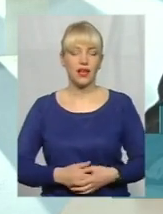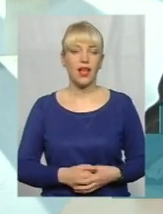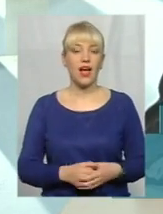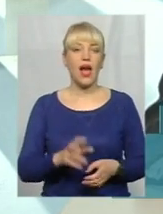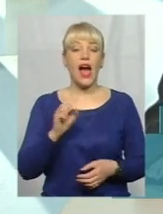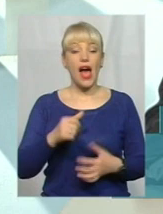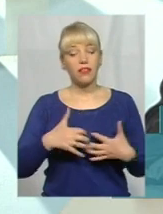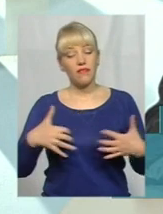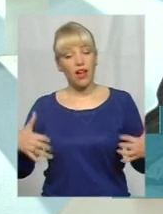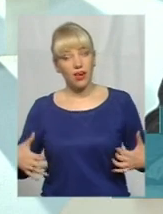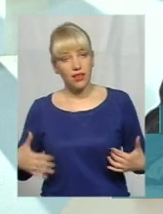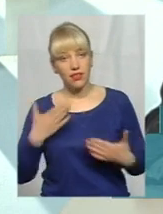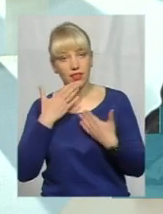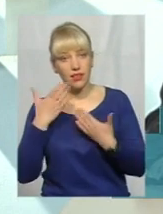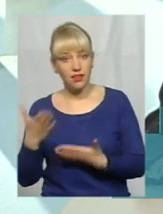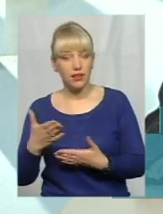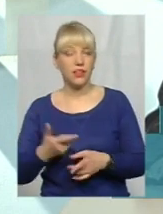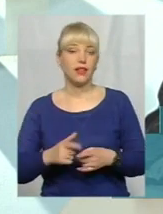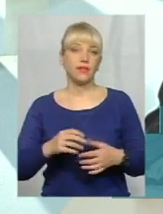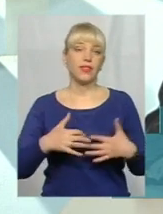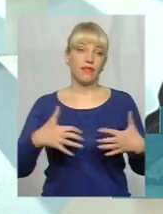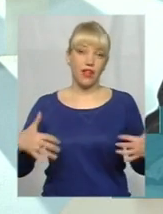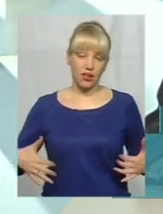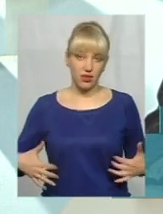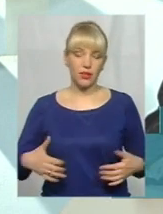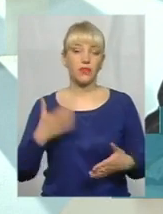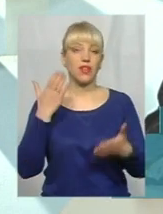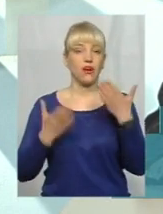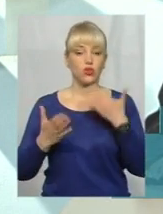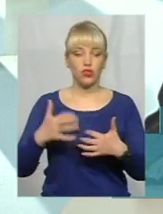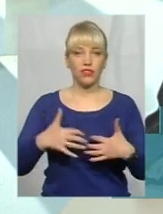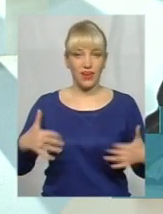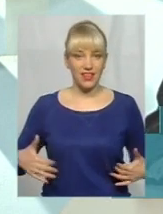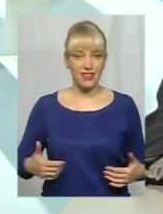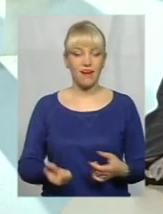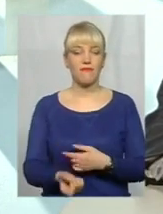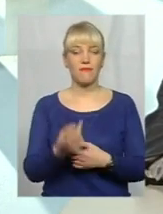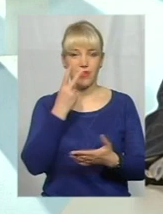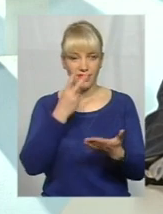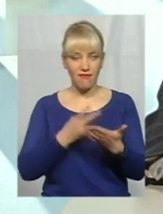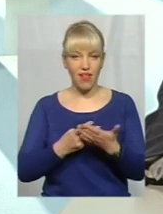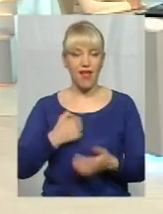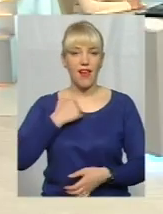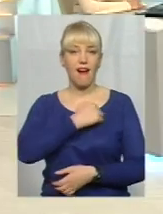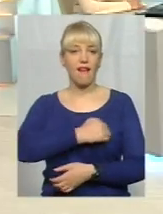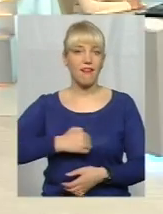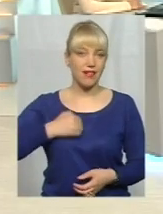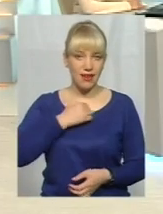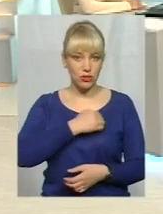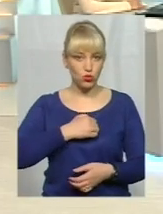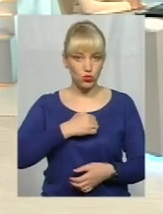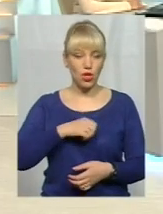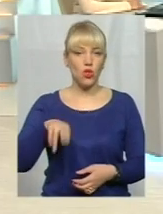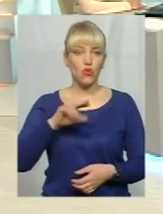тваринами у дворі? З самими тваринами. Якщо тварина виявляє агресію, до